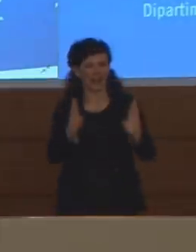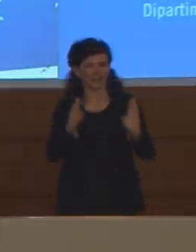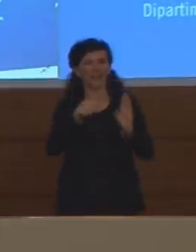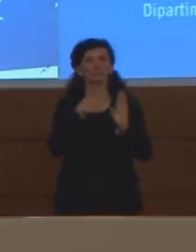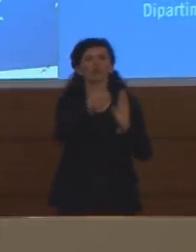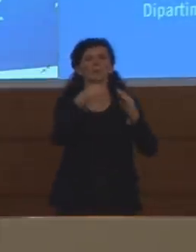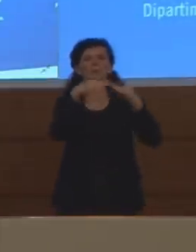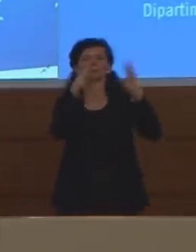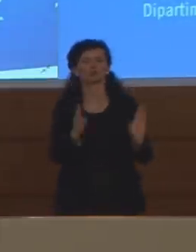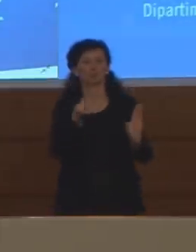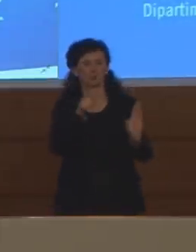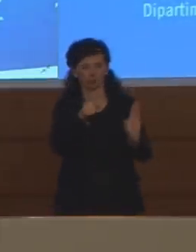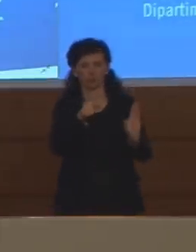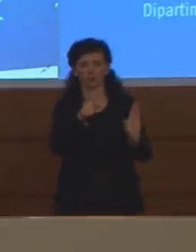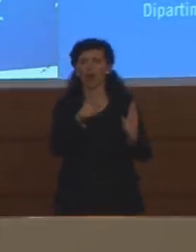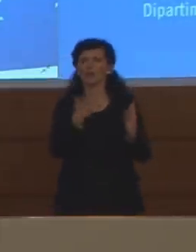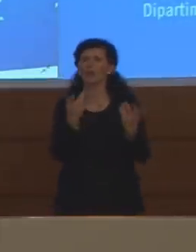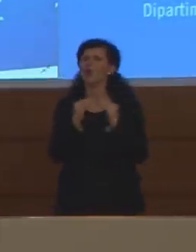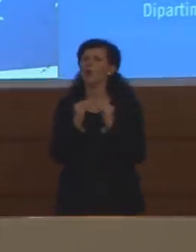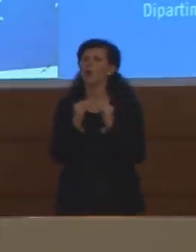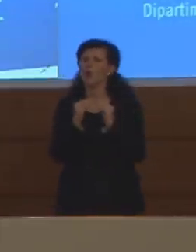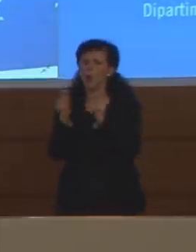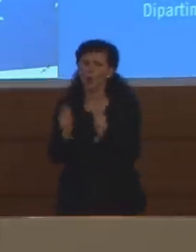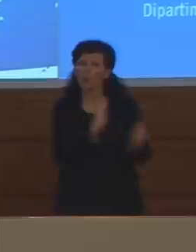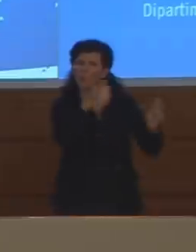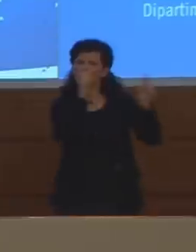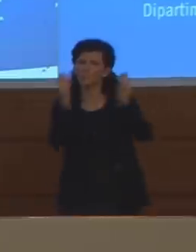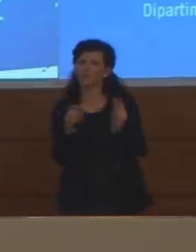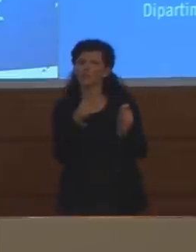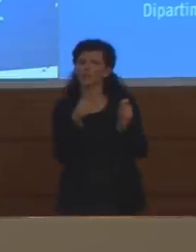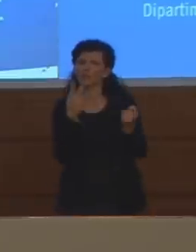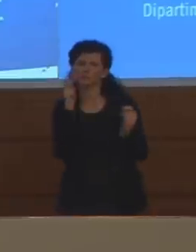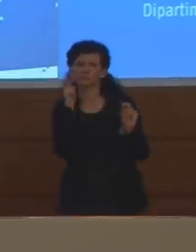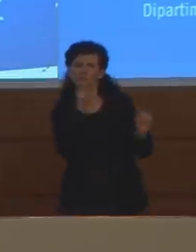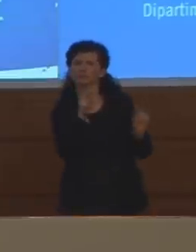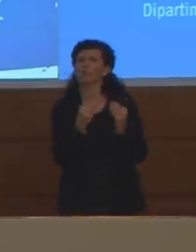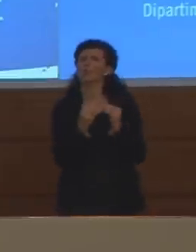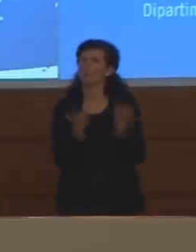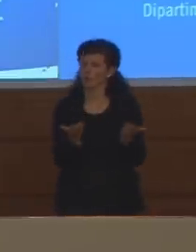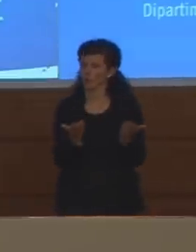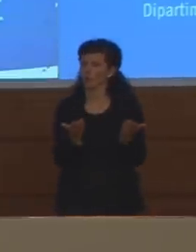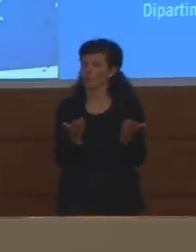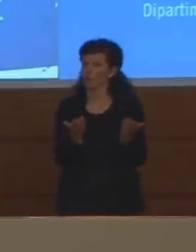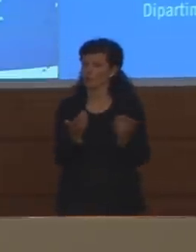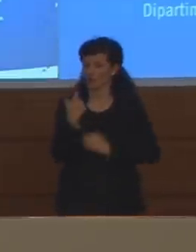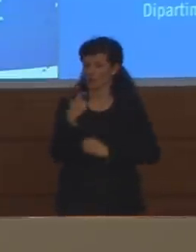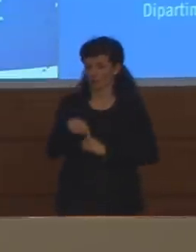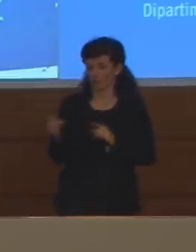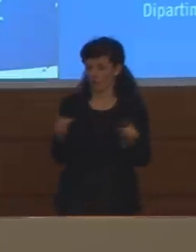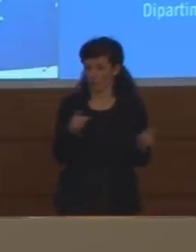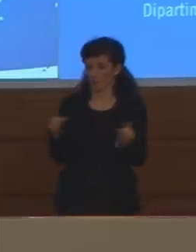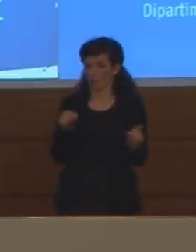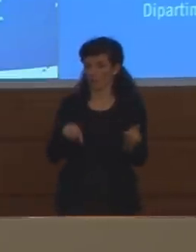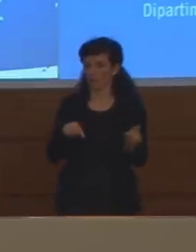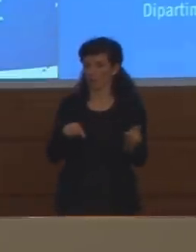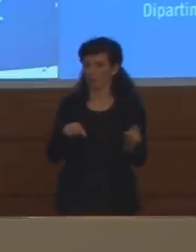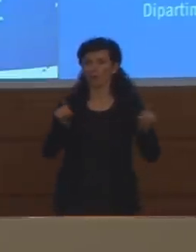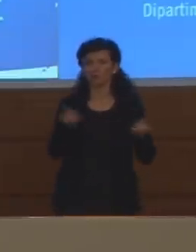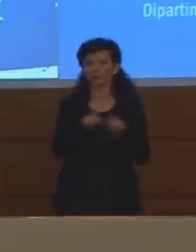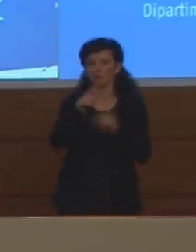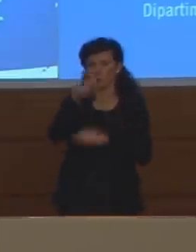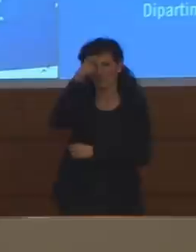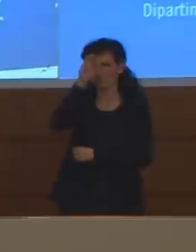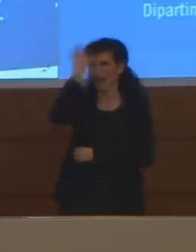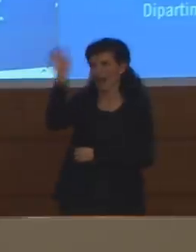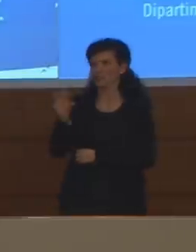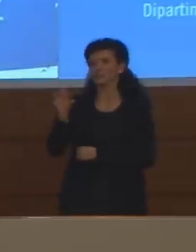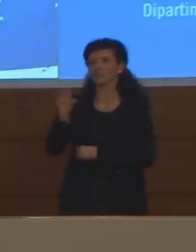come vengono monitorati? Perché in questa fase il problema è che altri paesi che sono arrivati al contagio